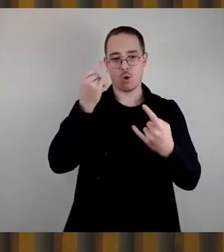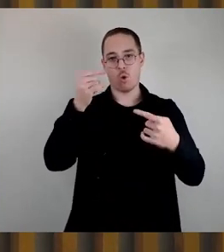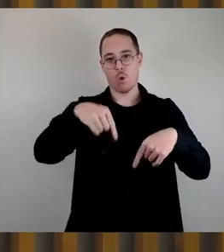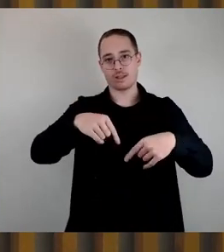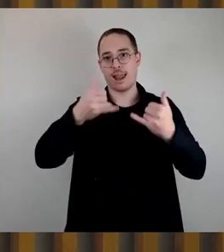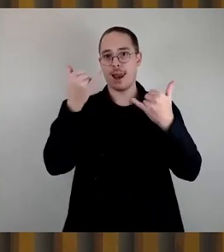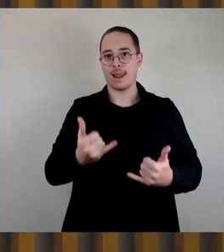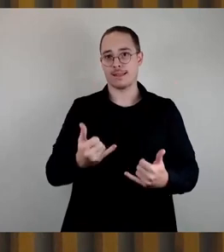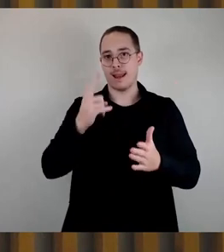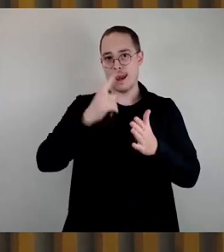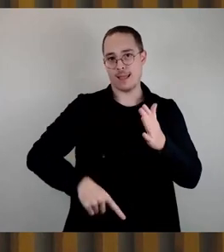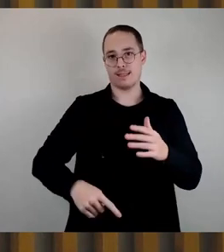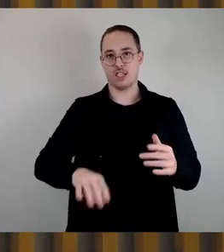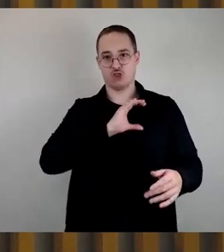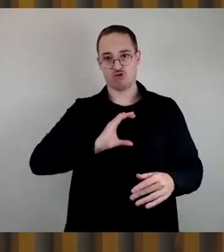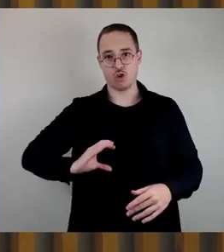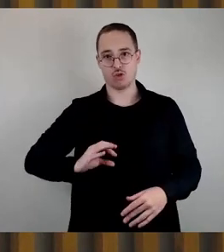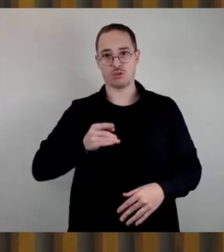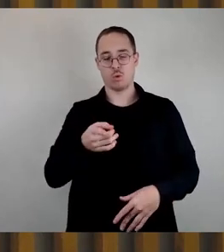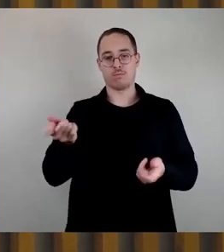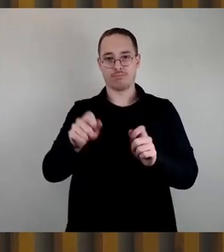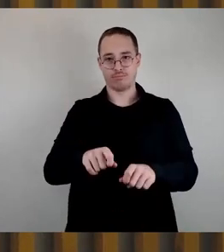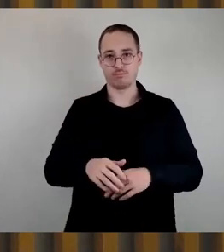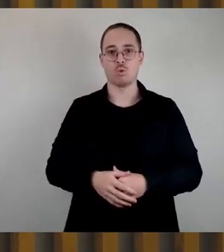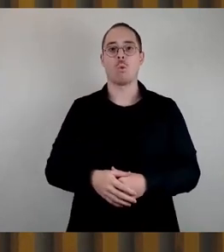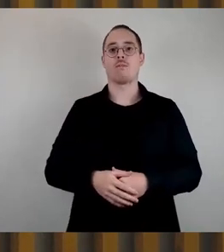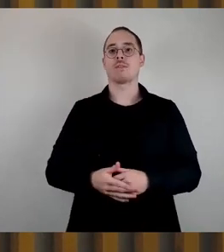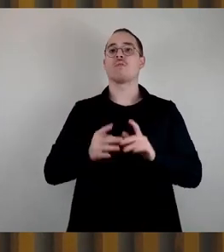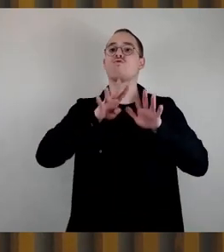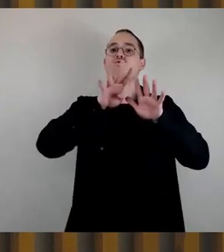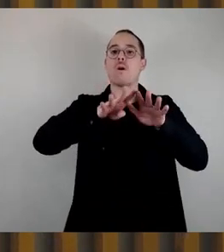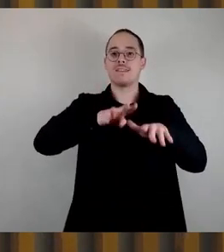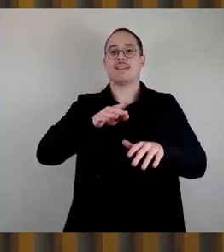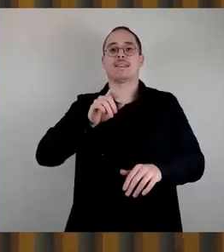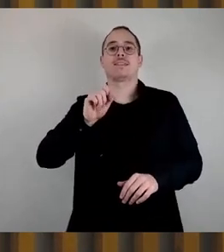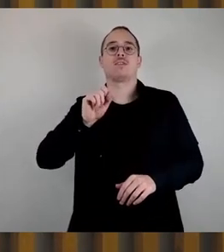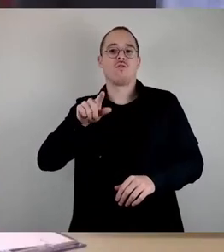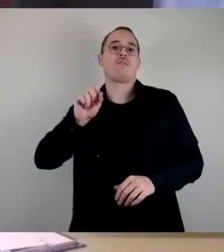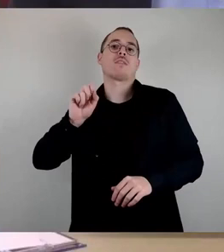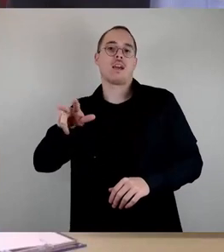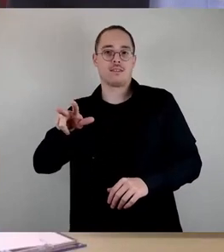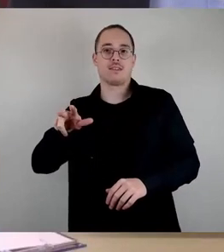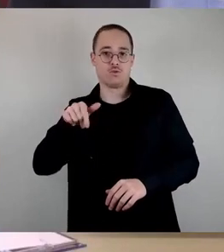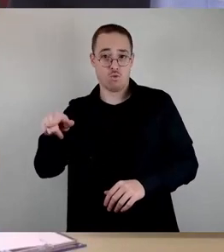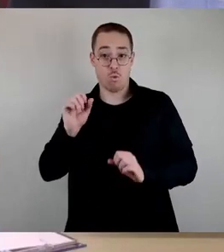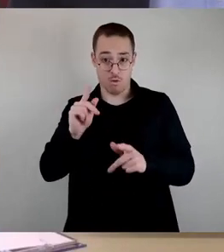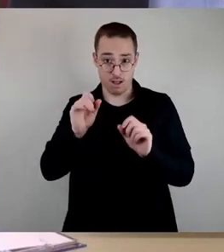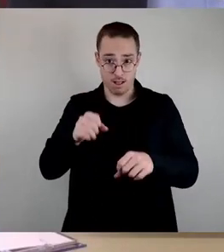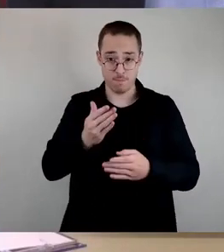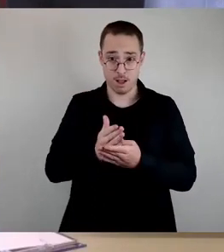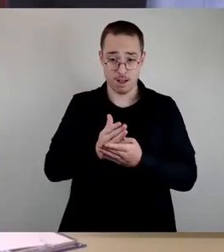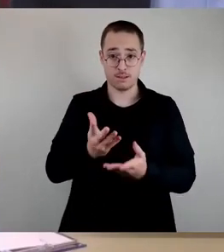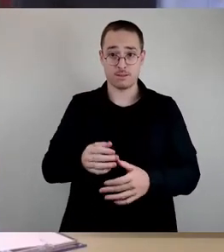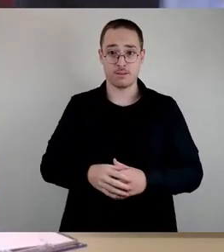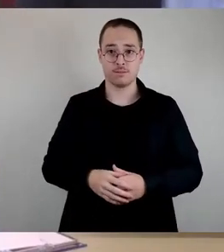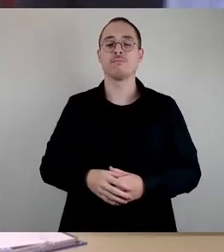beantragen, dass wir die 31 nach den Tops 19,12,13 machen. Vielen Dank. Gut, das ist ein geschäftsordnender Antrag.